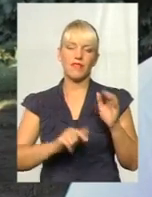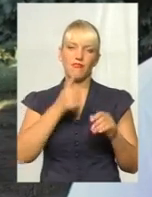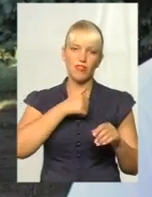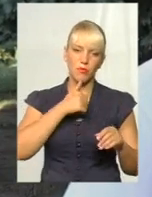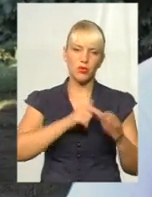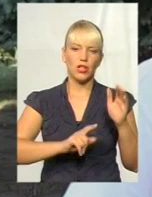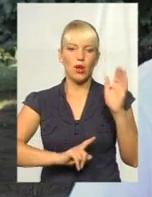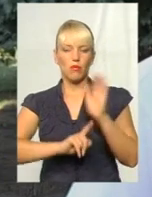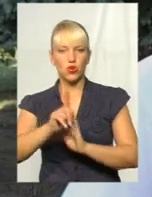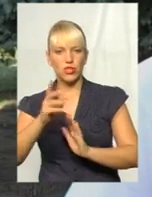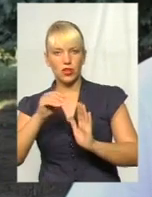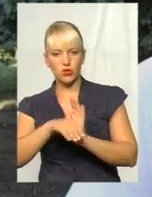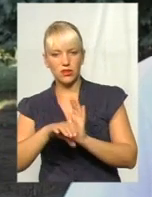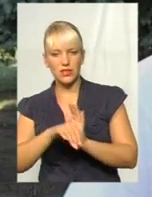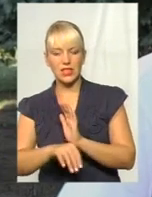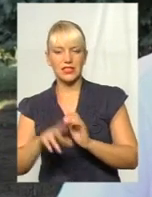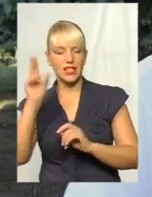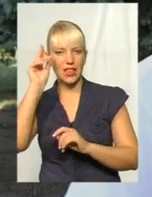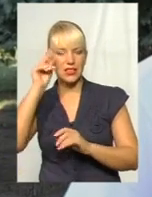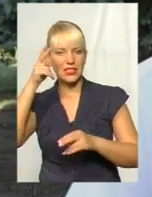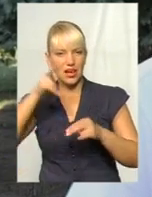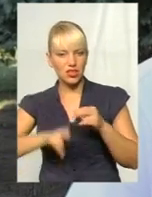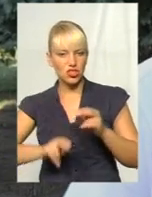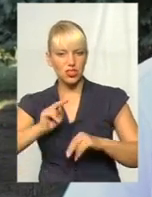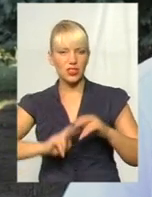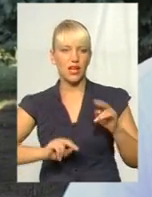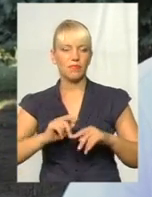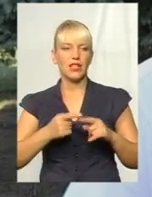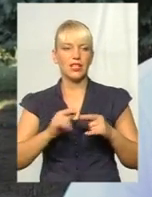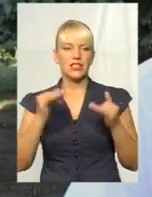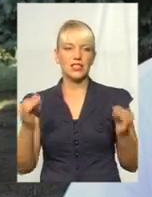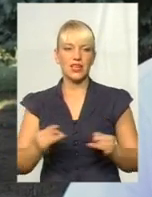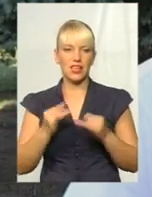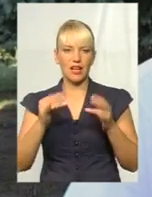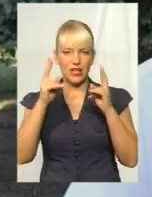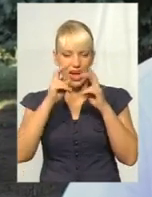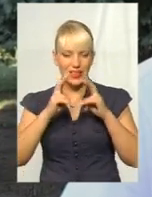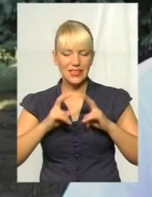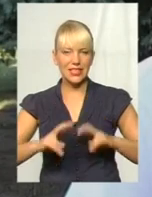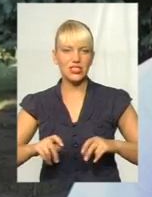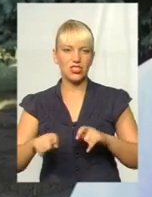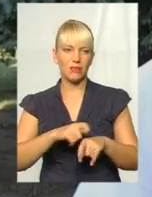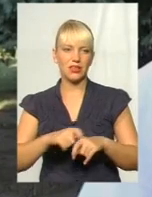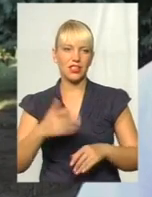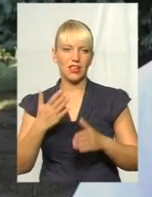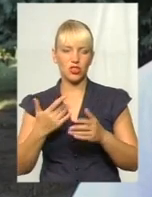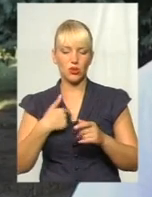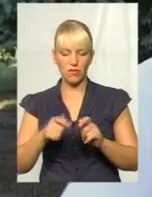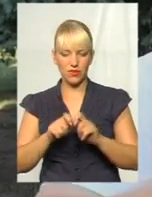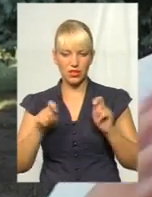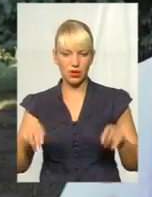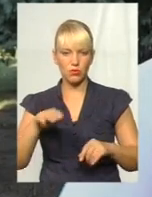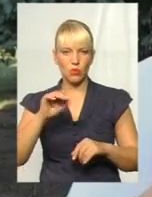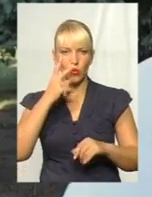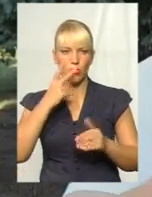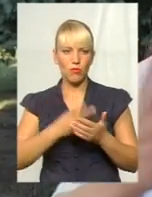дата закінчення. Тобто дуже цікавий такий аналітичний матеріал. Якщо ми його відкриємо, ми побачимо